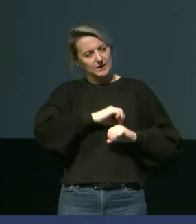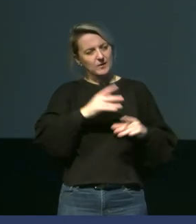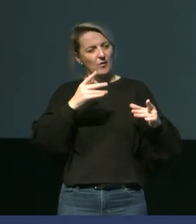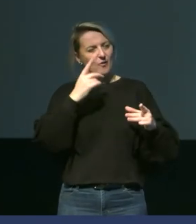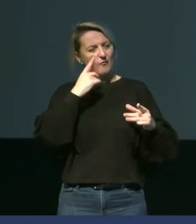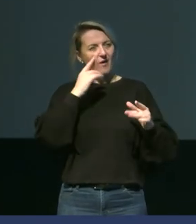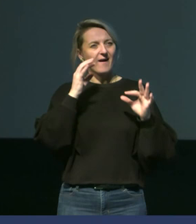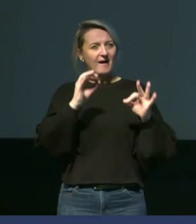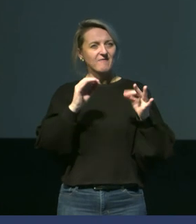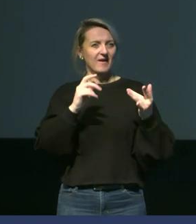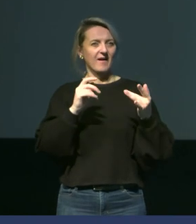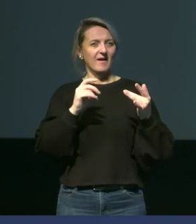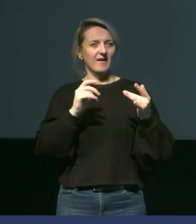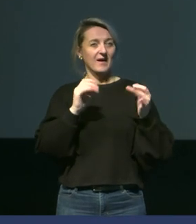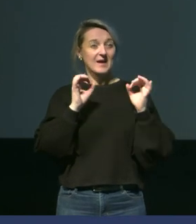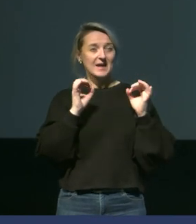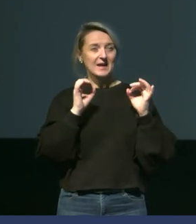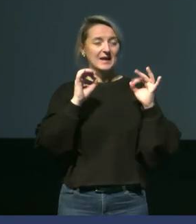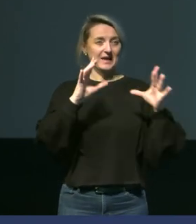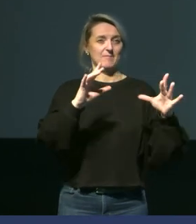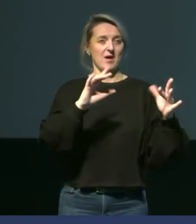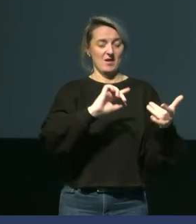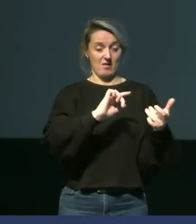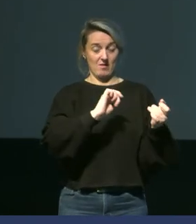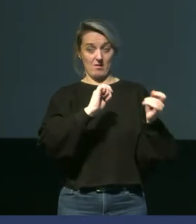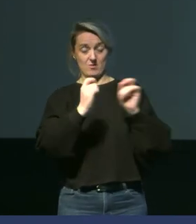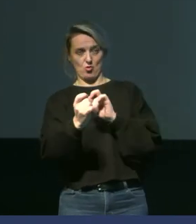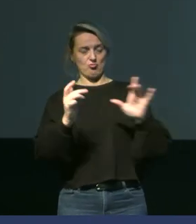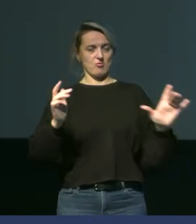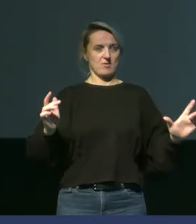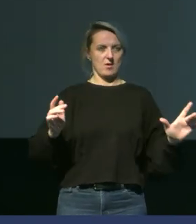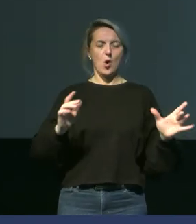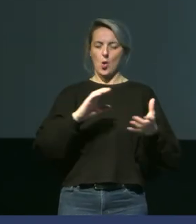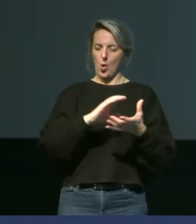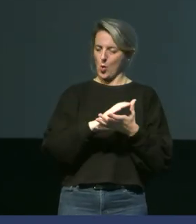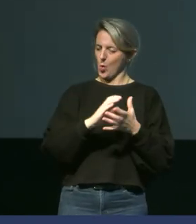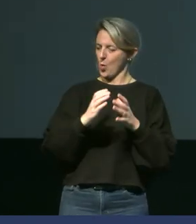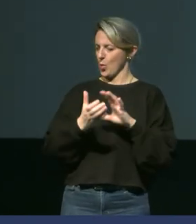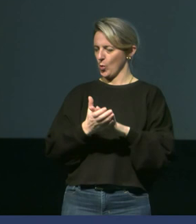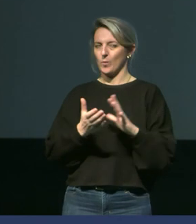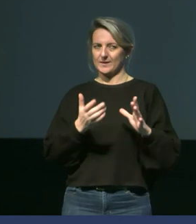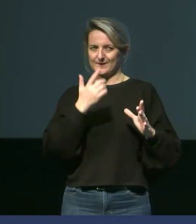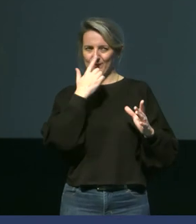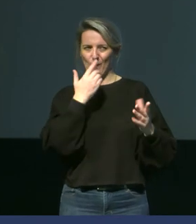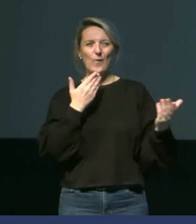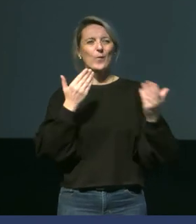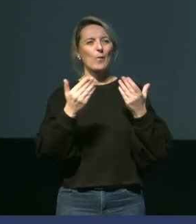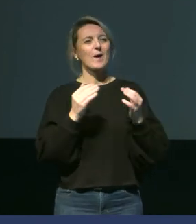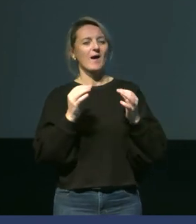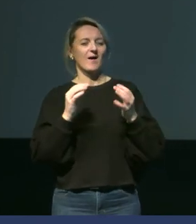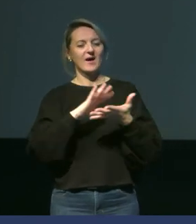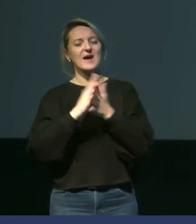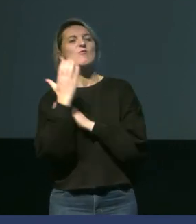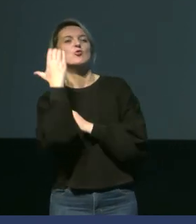climatique. Le dérèglement climatique, c'est quelque chose de bien plus complexe et de bien plus près de la vérité que le réchauffement climatique.